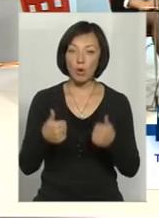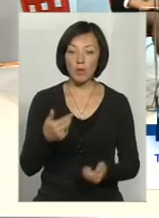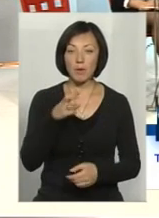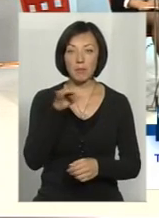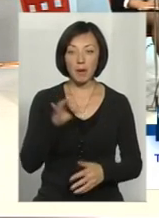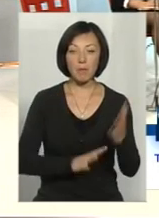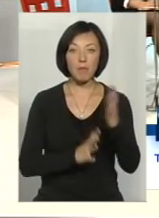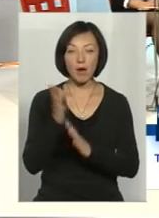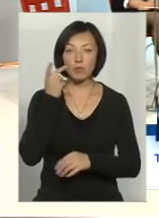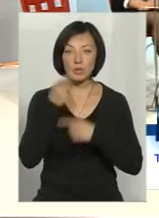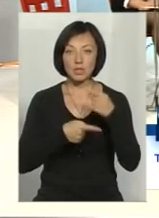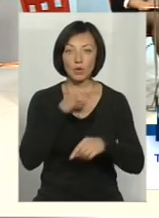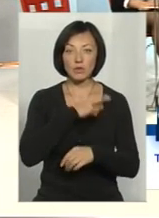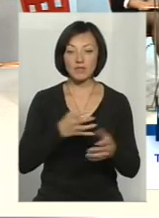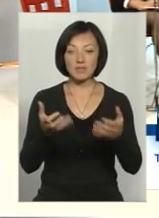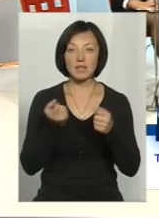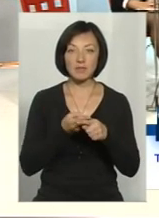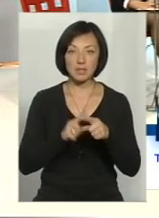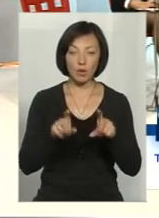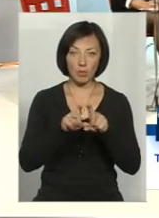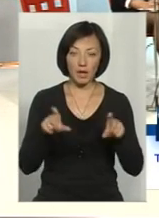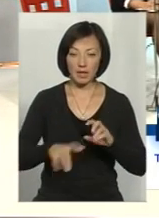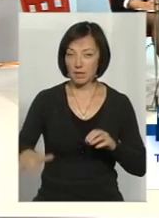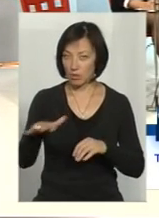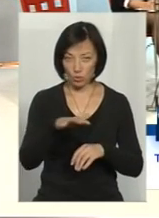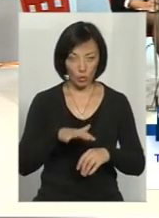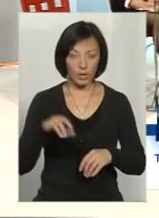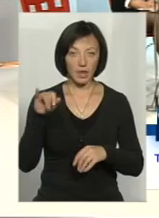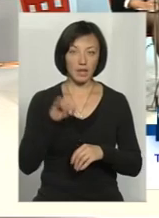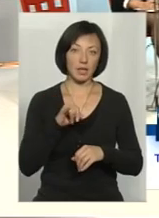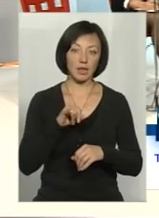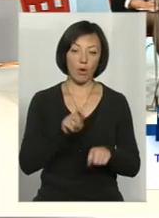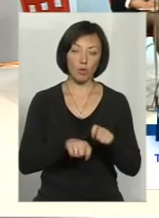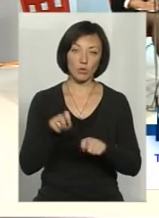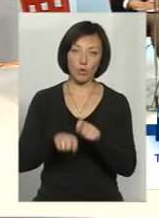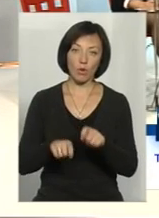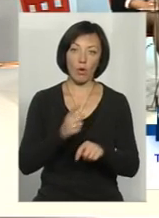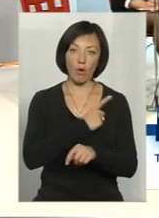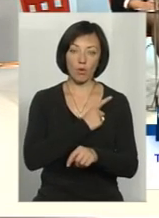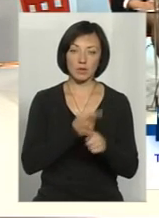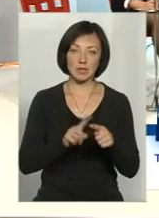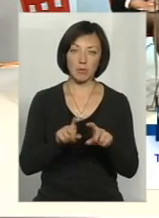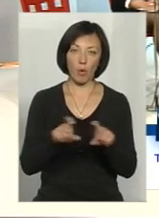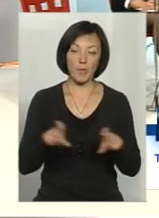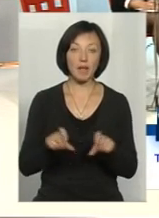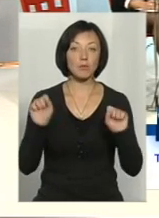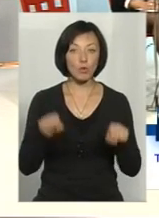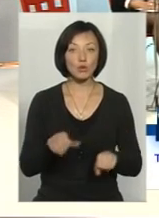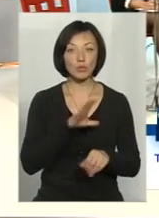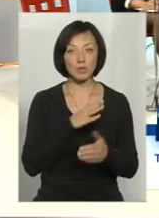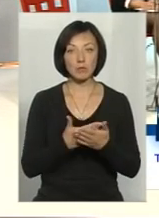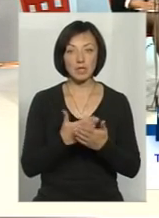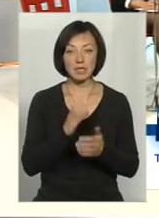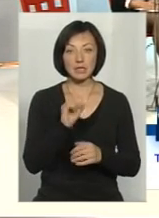у постійне користування взяв собі ці об'єкти, які на території, і вів контроль та охорону за цими об'єктами. Тобто може бути, до